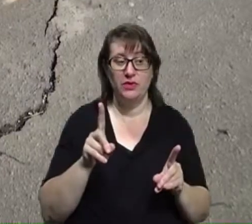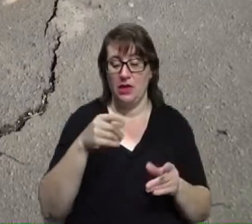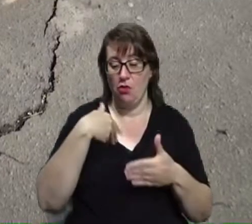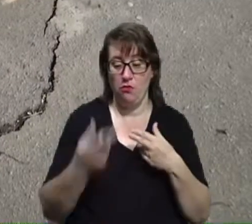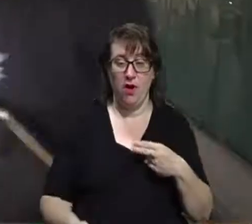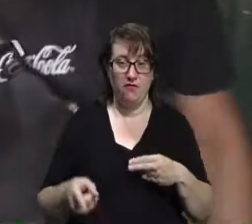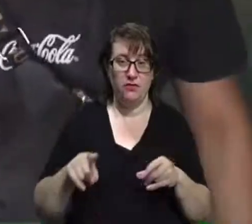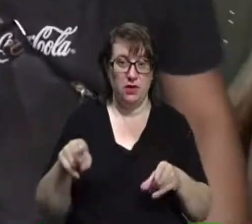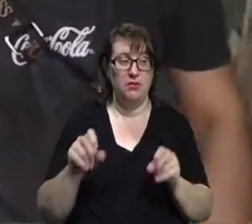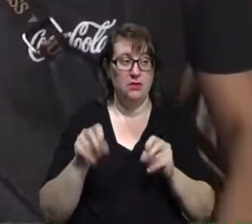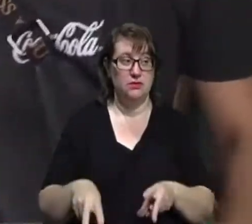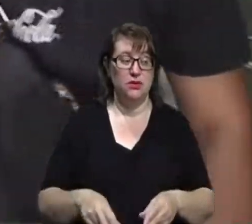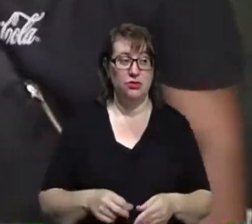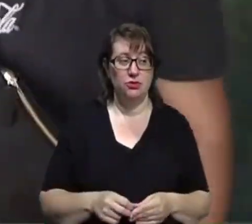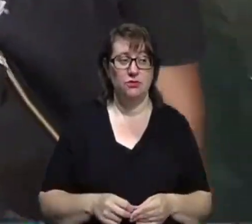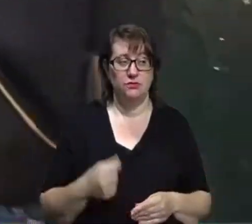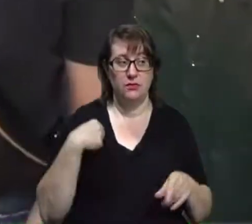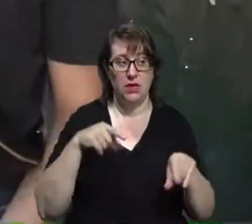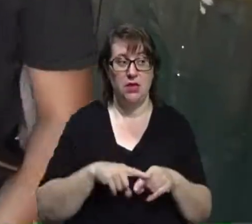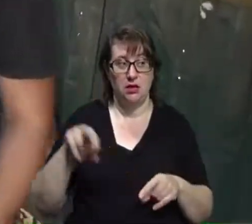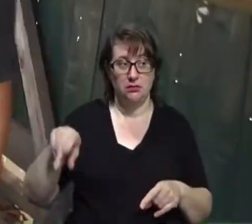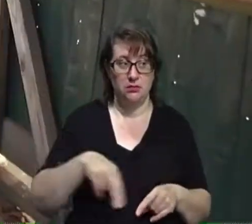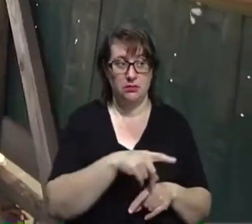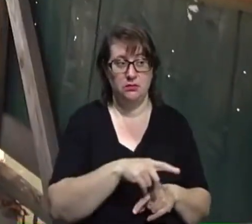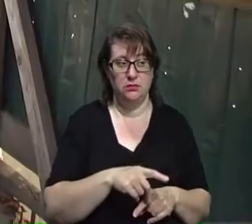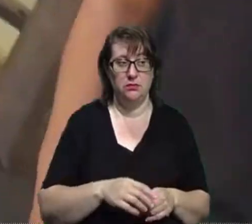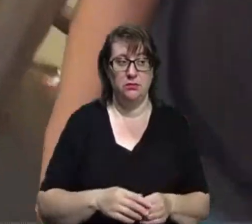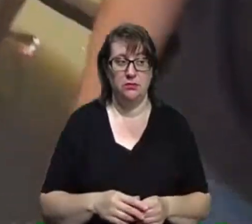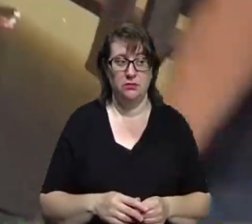небезпечно. Я так сюди йду, йому кажу, щоб він сюди уїхав.